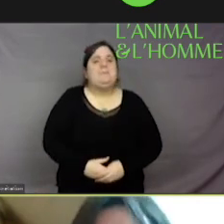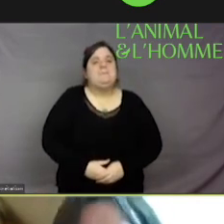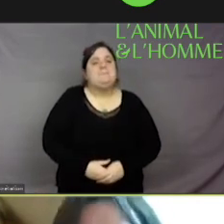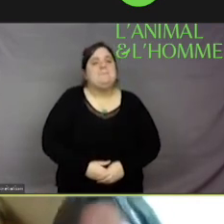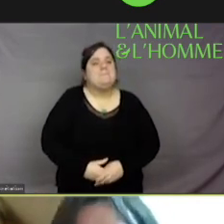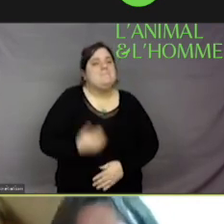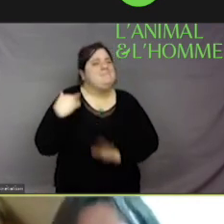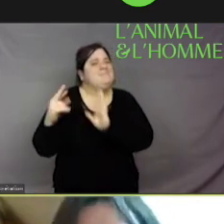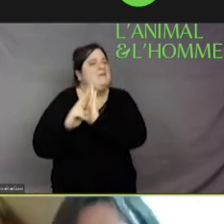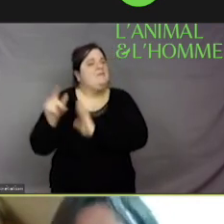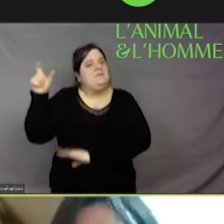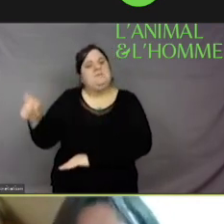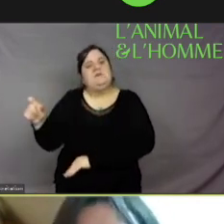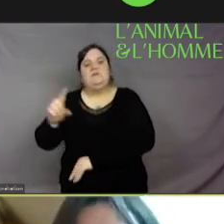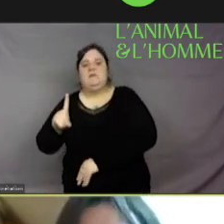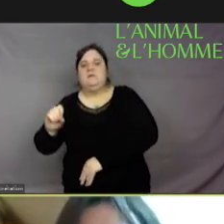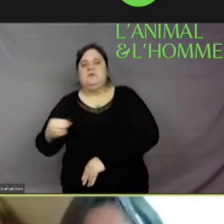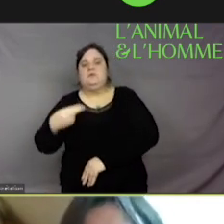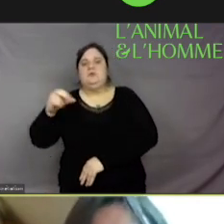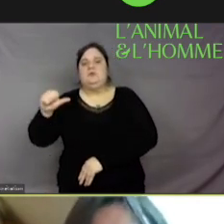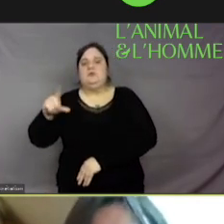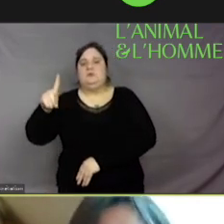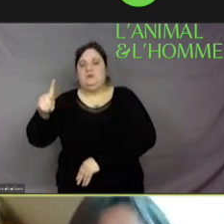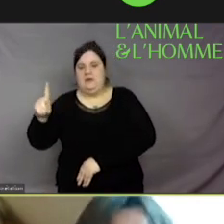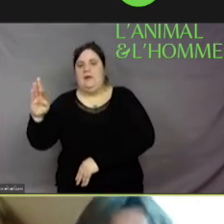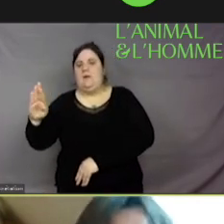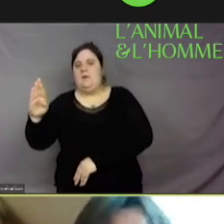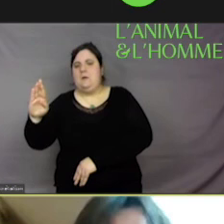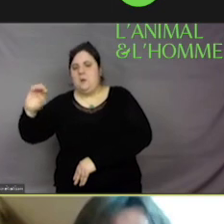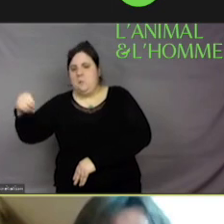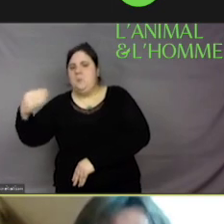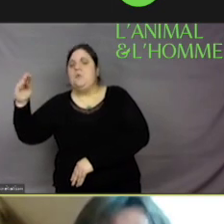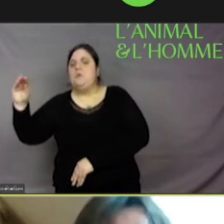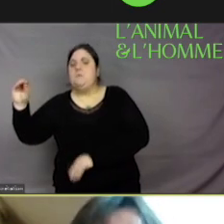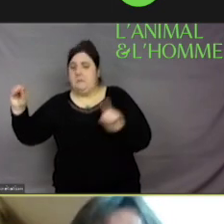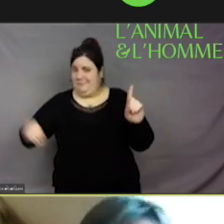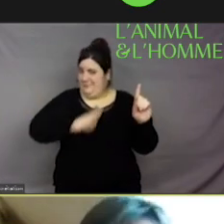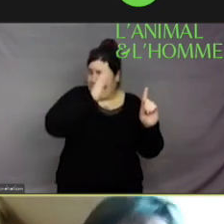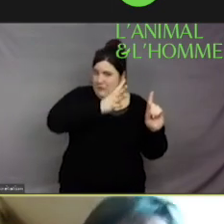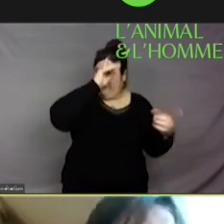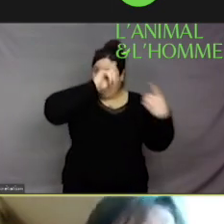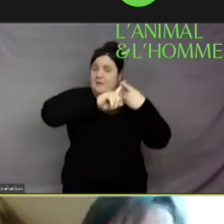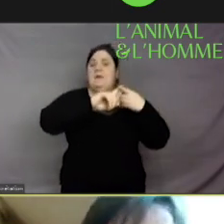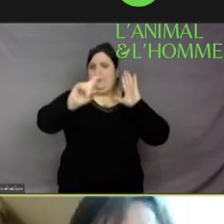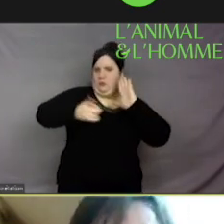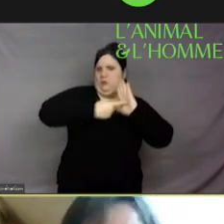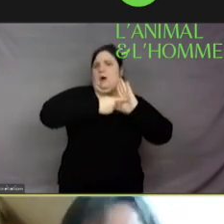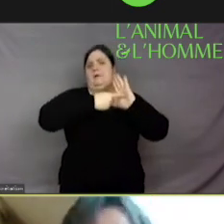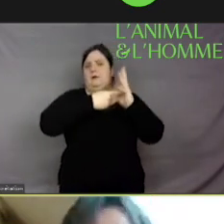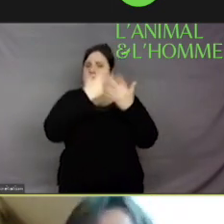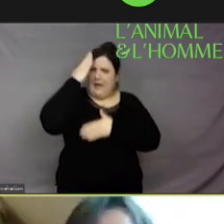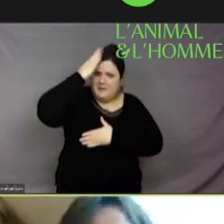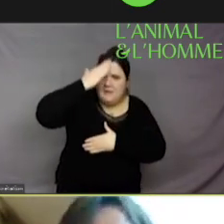intervenu à un colloque de la Fondation Droits Animaux, Éthiques et Sciences en 2015, auquel je participais, et qui est lui un grand chercheur